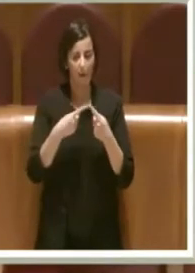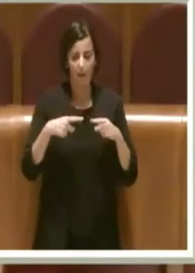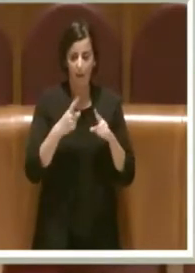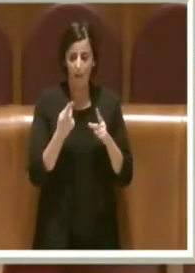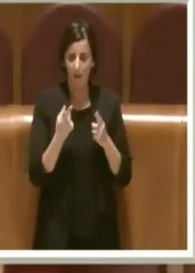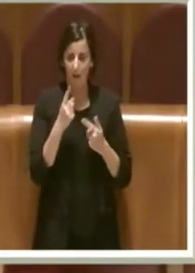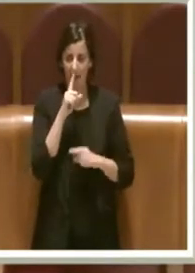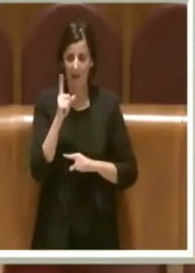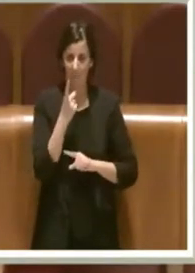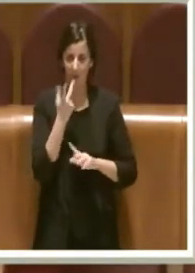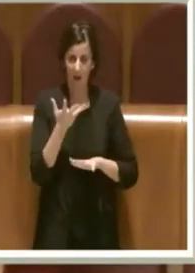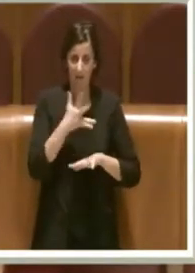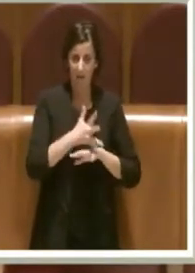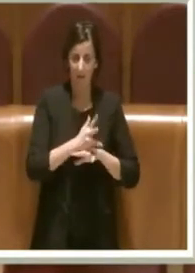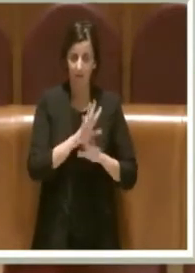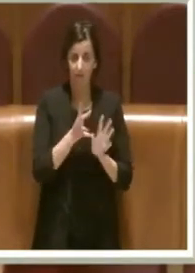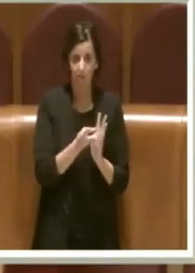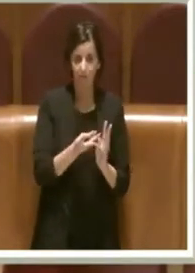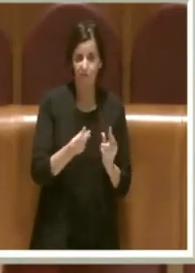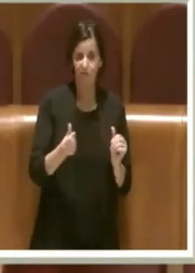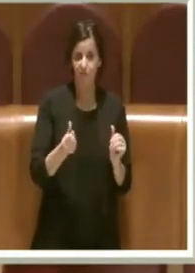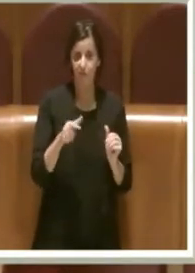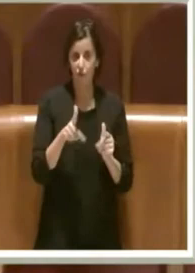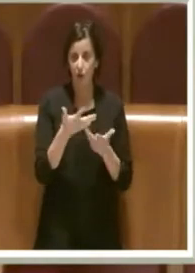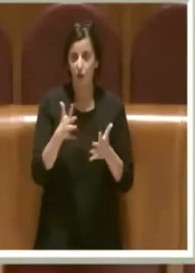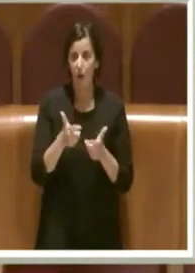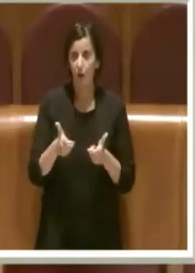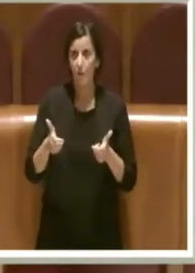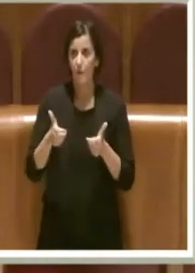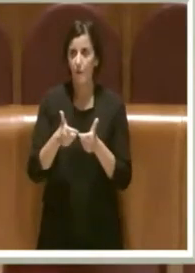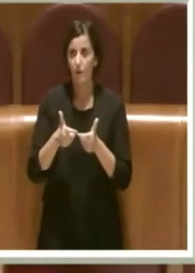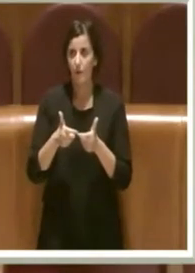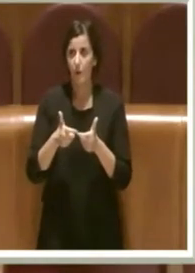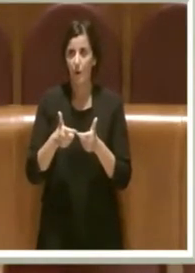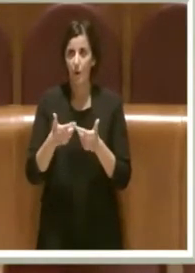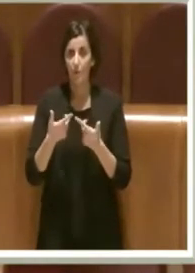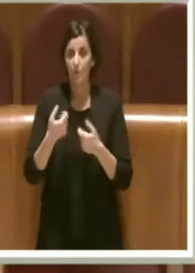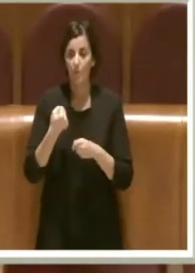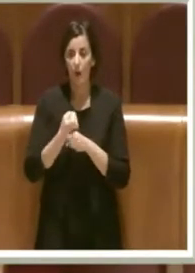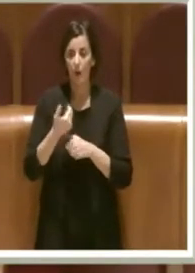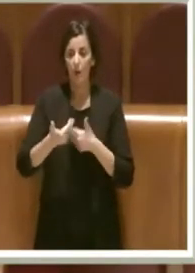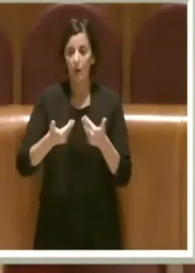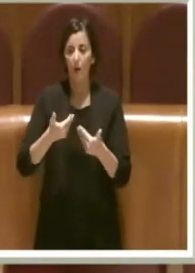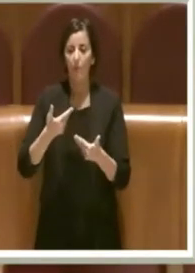criminali nel municipio, aveva portato avanti nel nome della legalità.